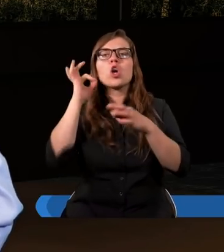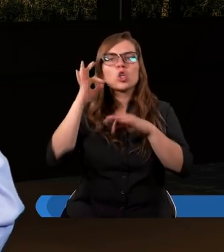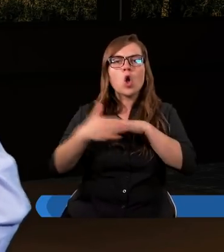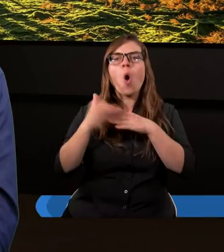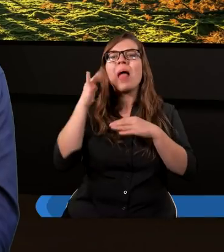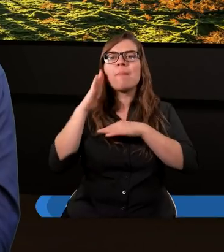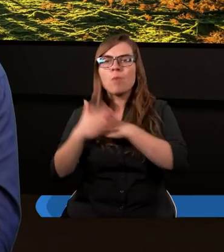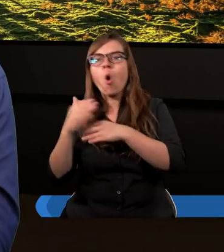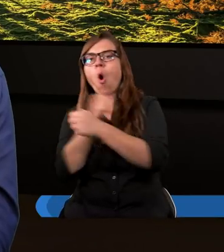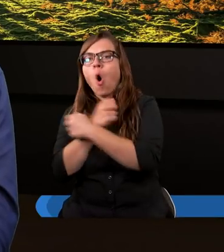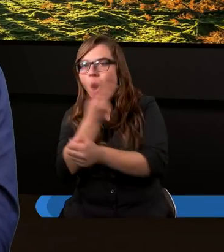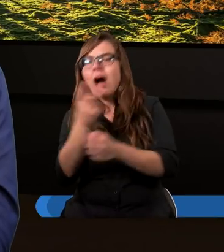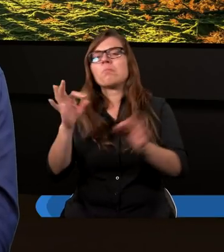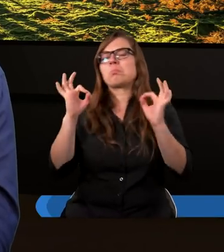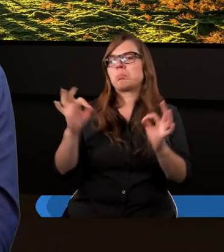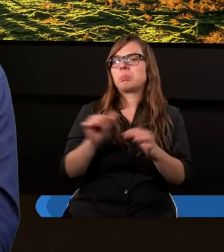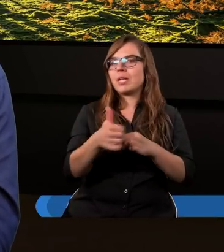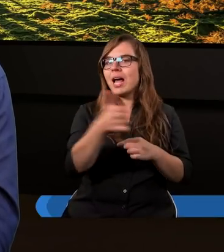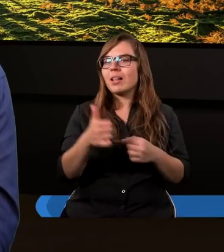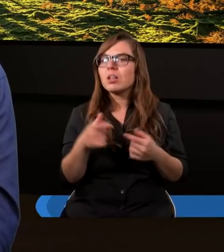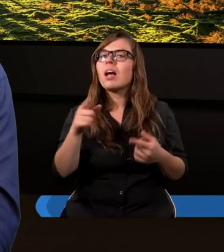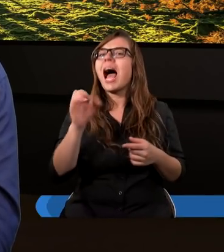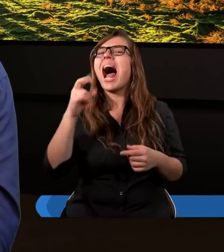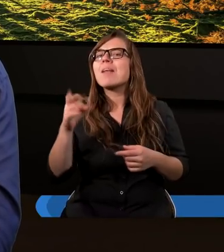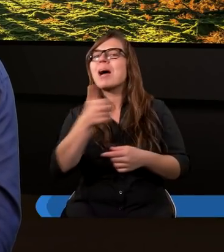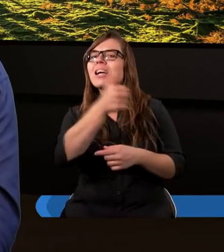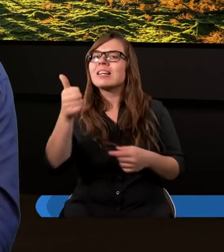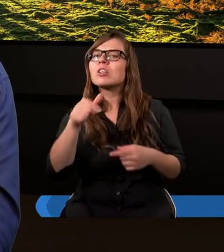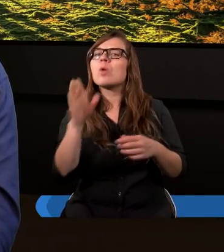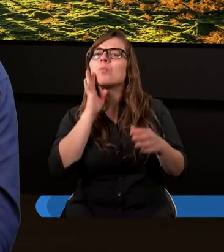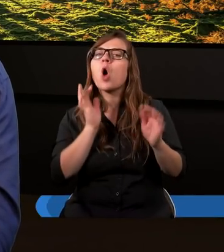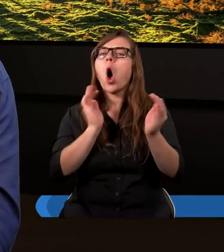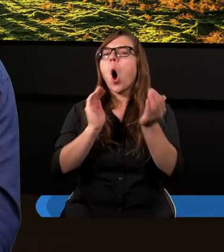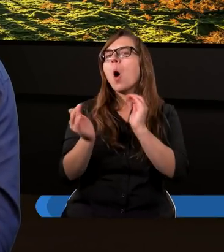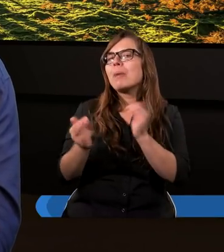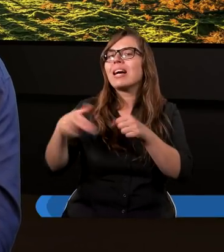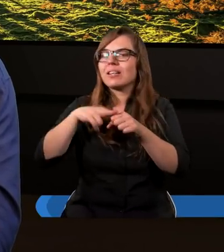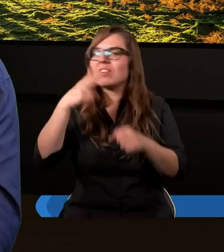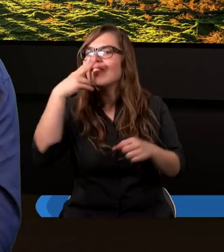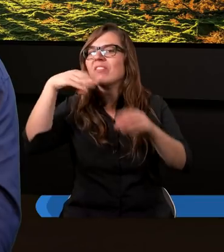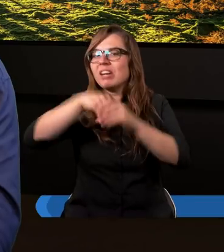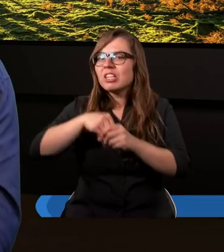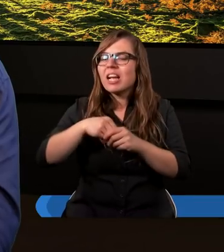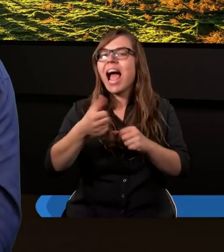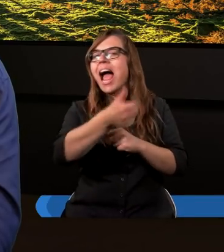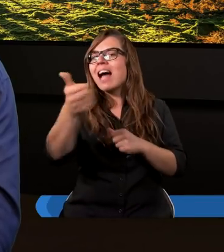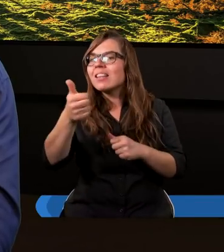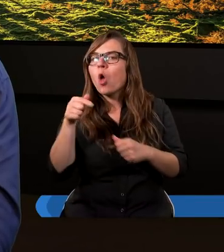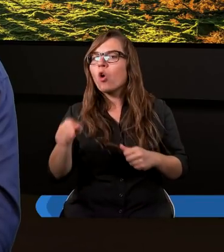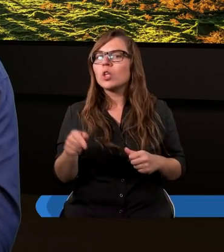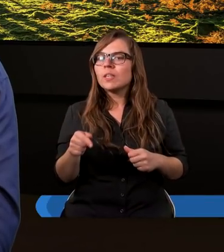i tak dalej. Też ten aspekt jedności, czyli opieka, którą tutaj widzimy, tak. Jeżeli jedność